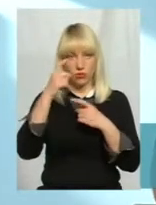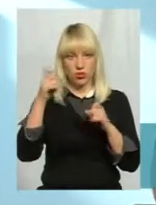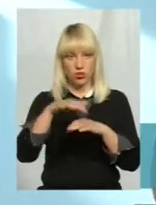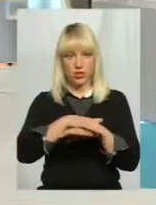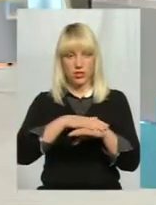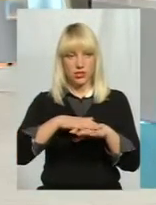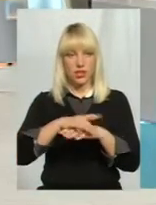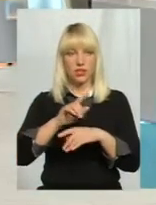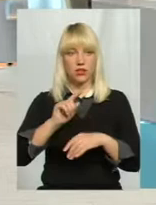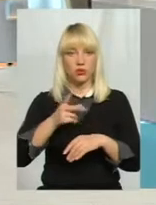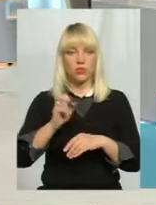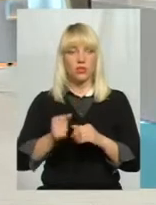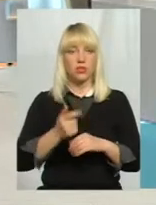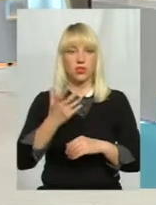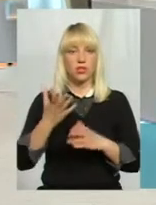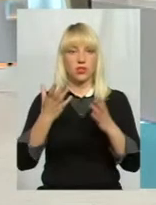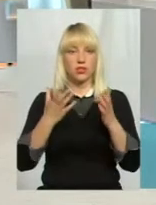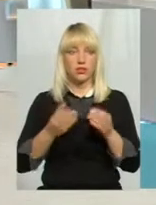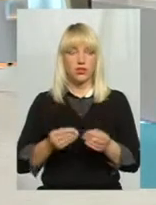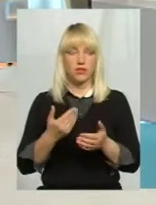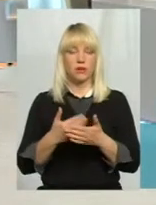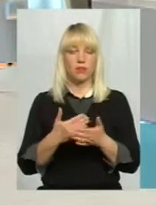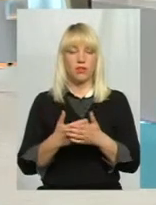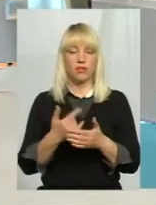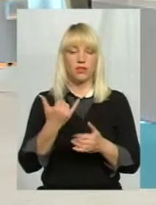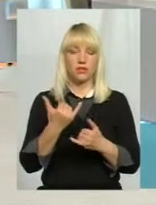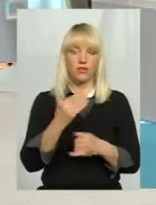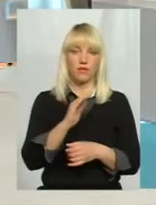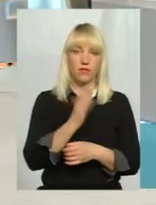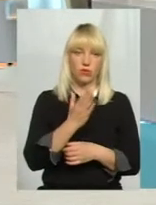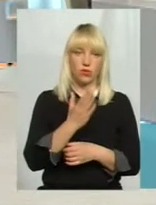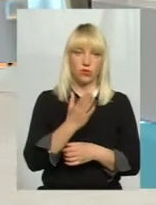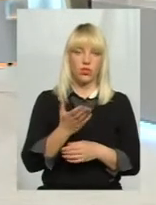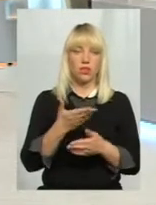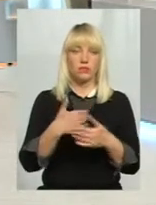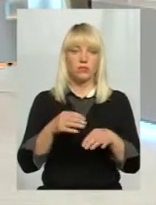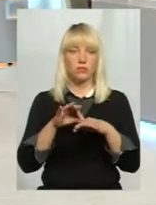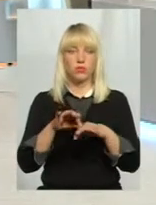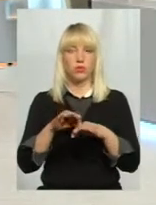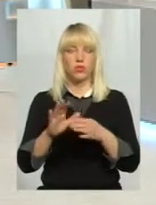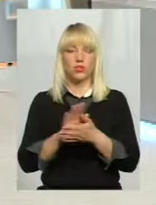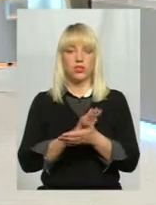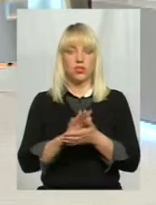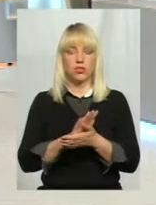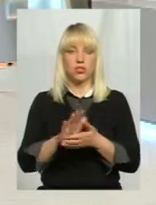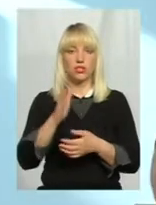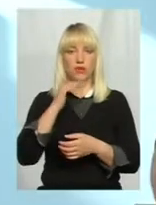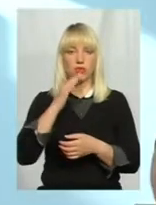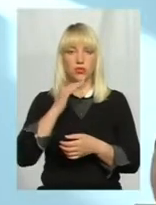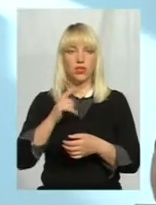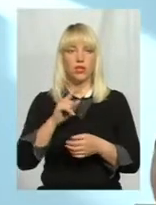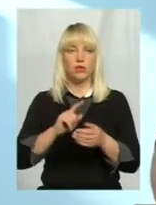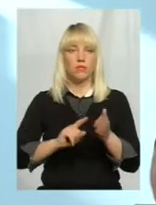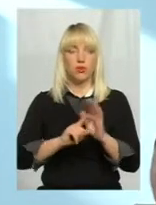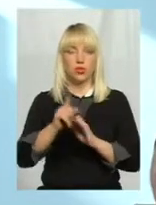за декілька днів, наприклад, сьогодні вівторок ми проводили знезараження і промивку. Тому ми почали